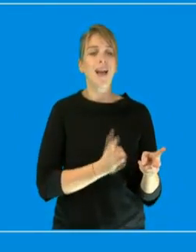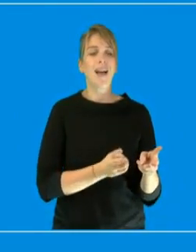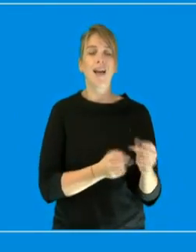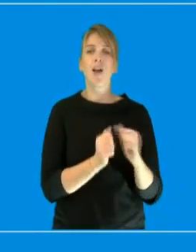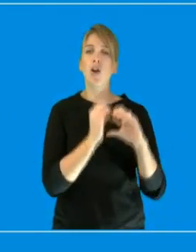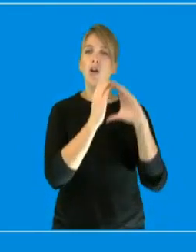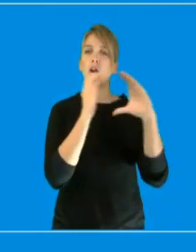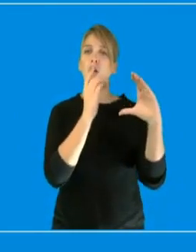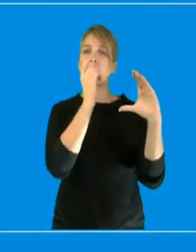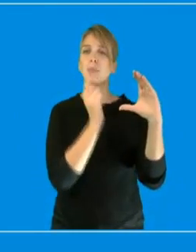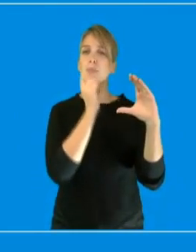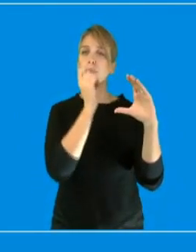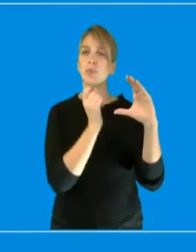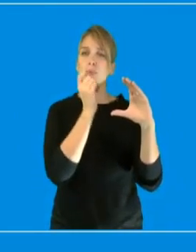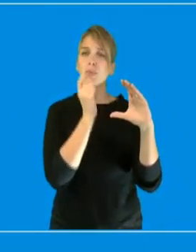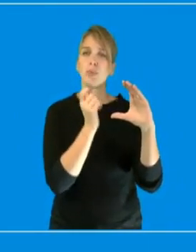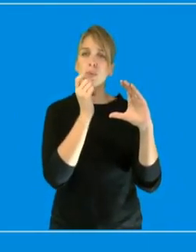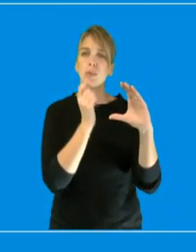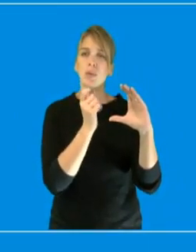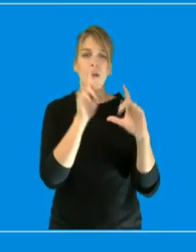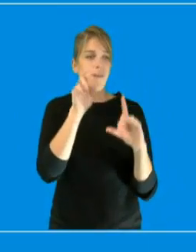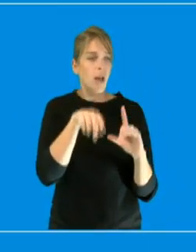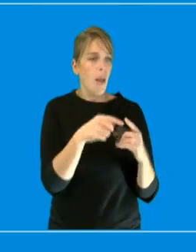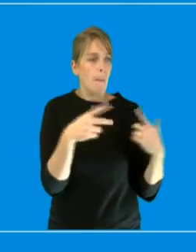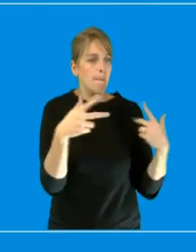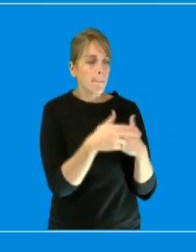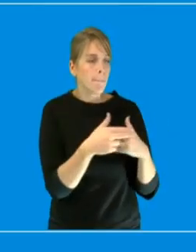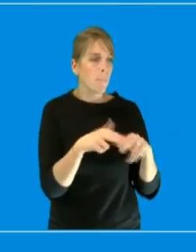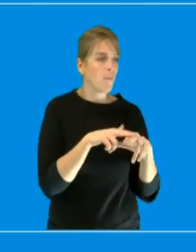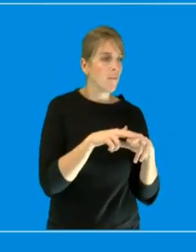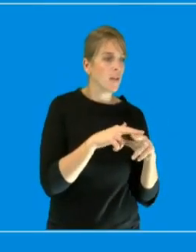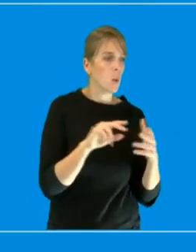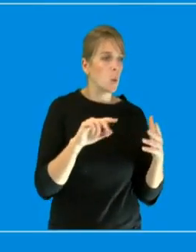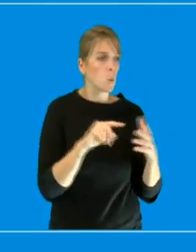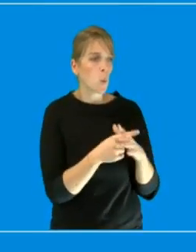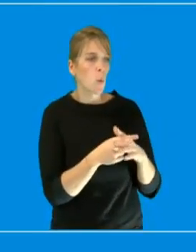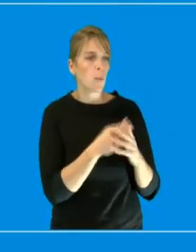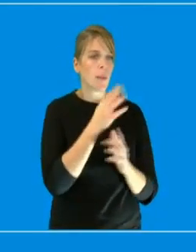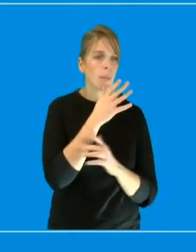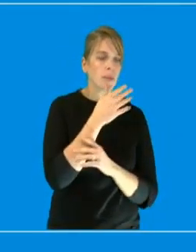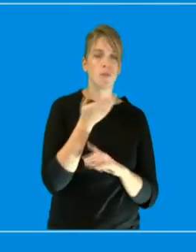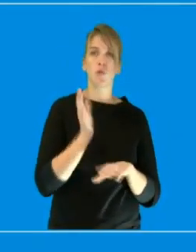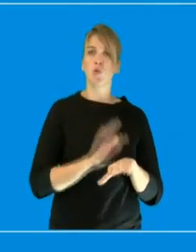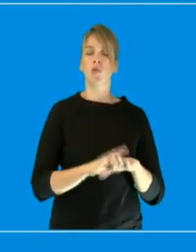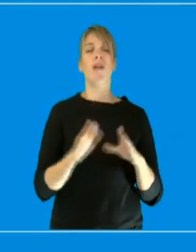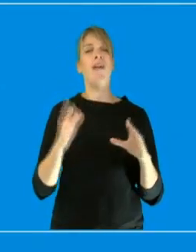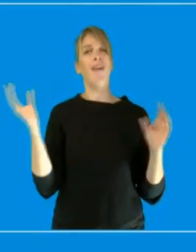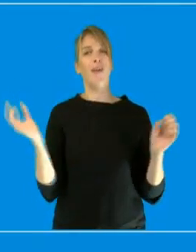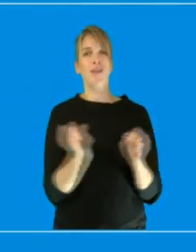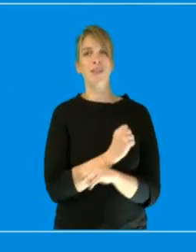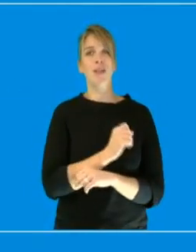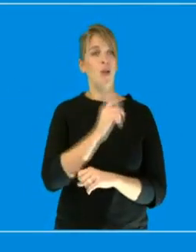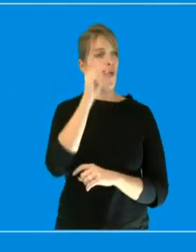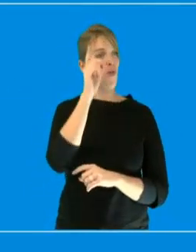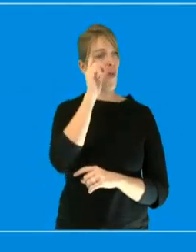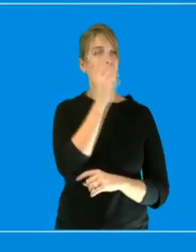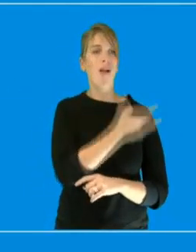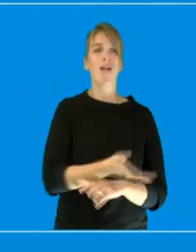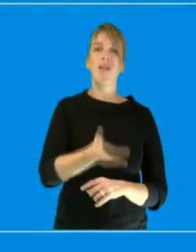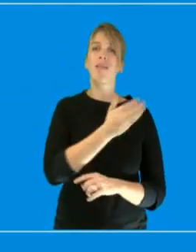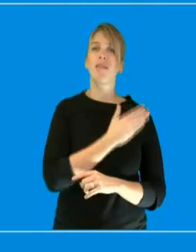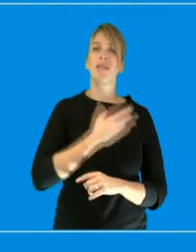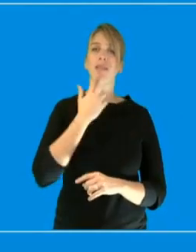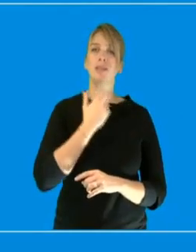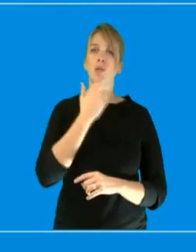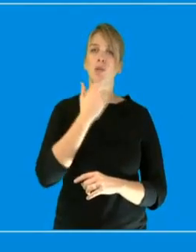dans une maille dont on avait dit que ce ne serait pas possible. Et puis ça s'est fait parce que les usagers ont accepté que ce